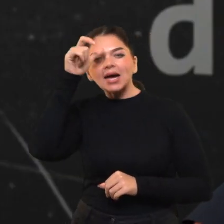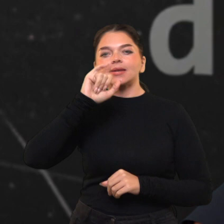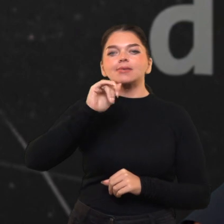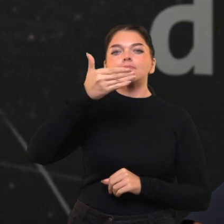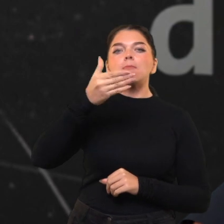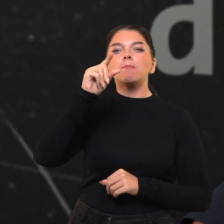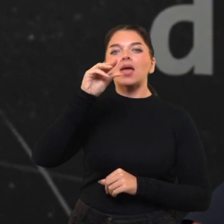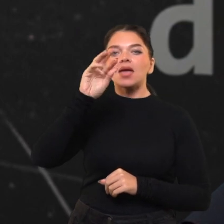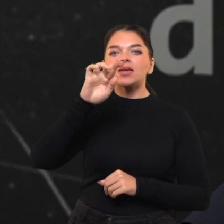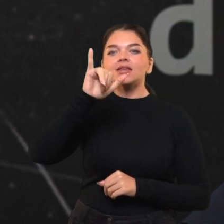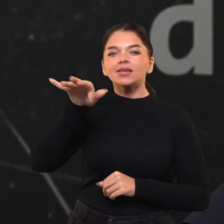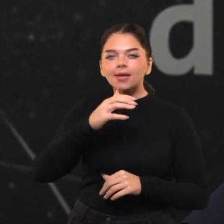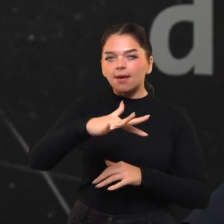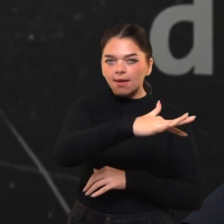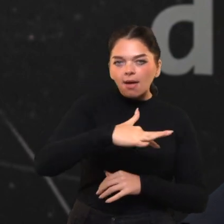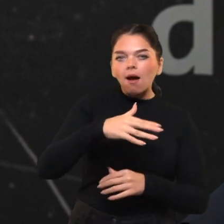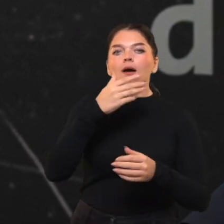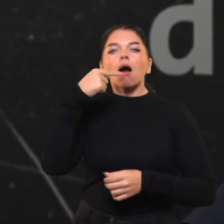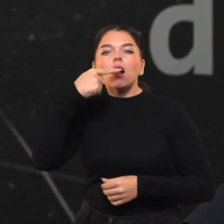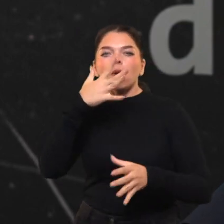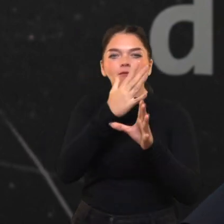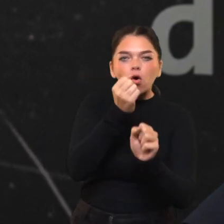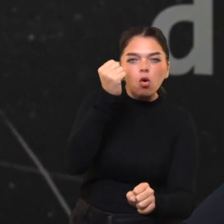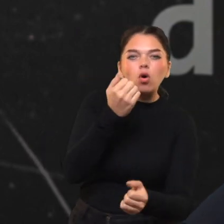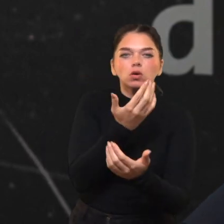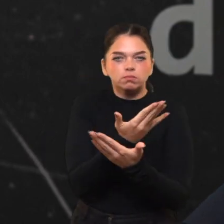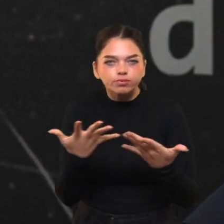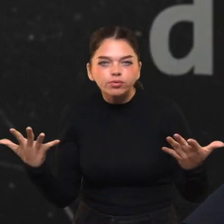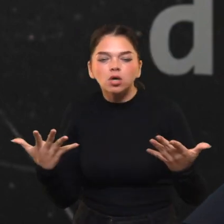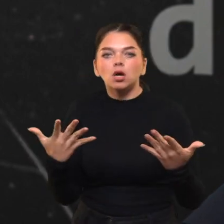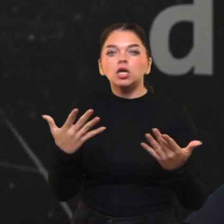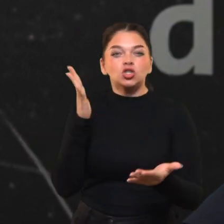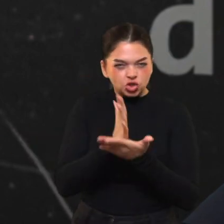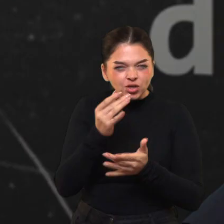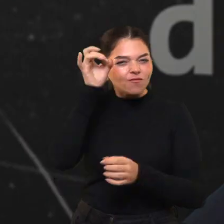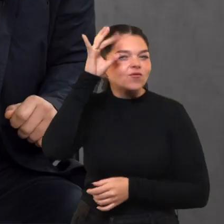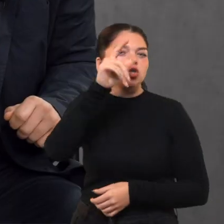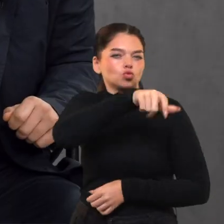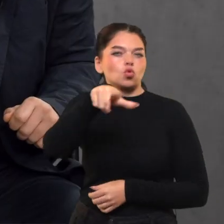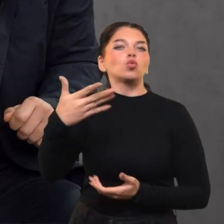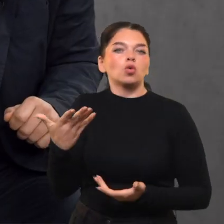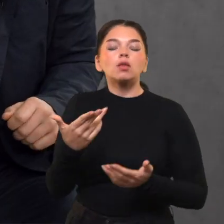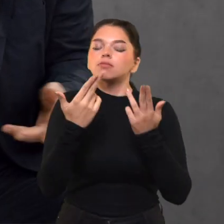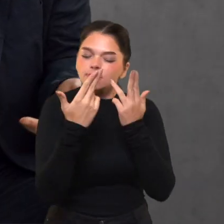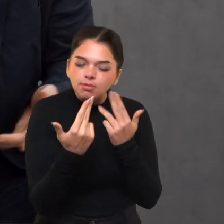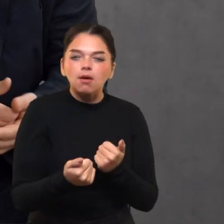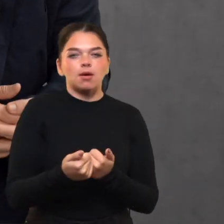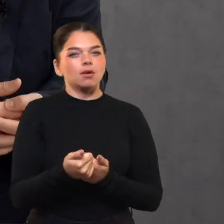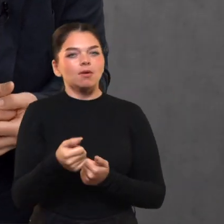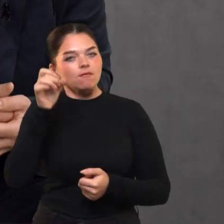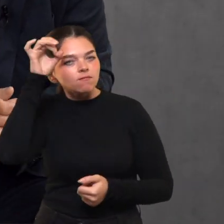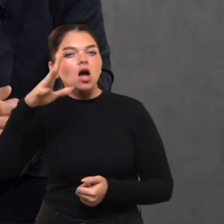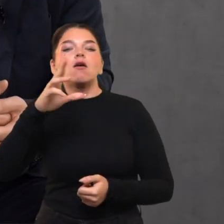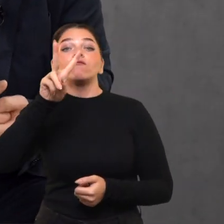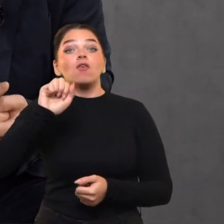atsarinė imperija, kalbos draudimas, mes juk turim savo ryškių veidų. Be abe. Ir ne vienas. Vienas iš